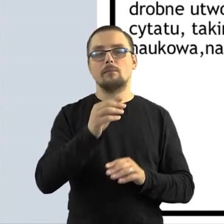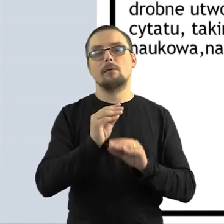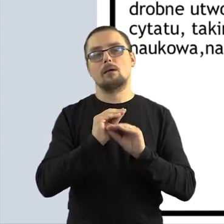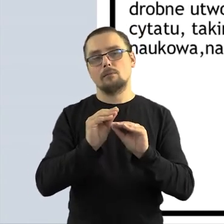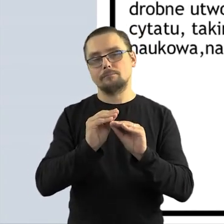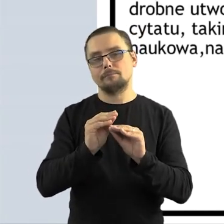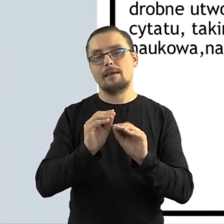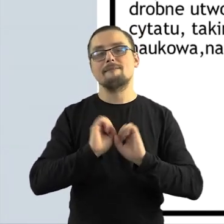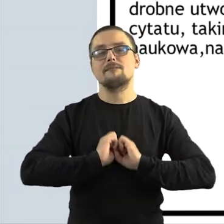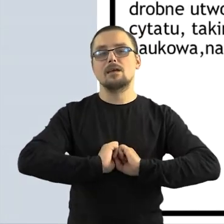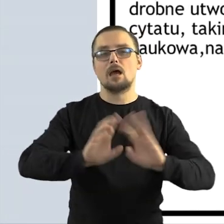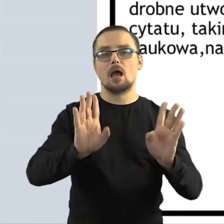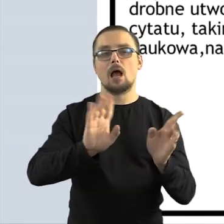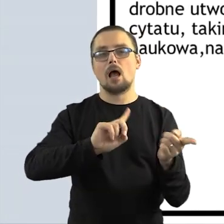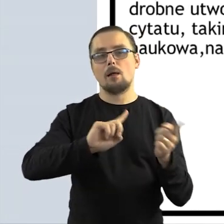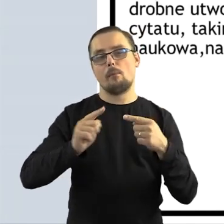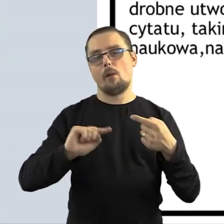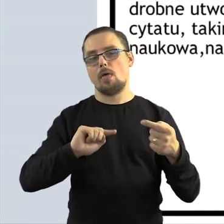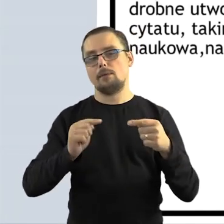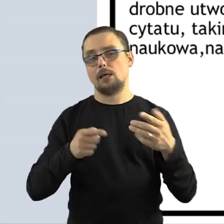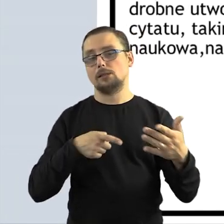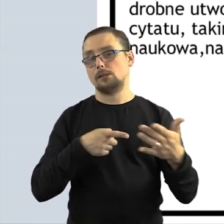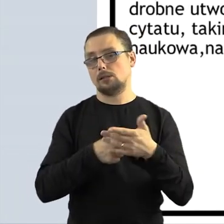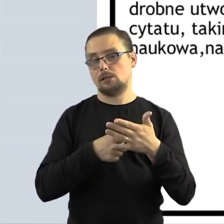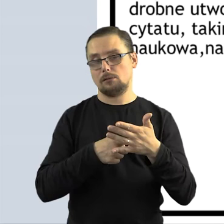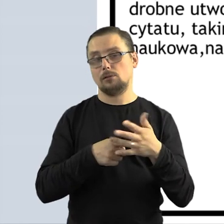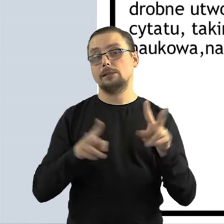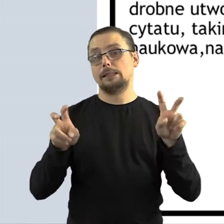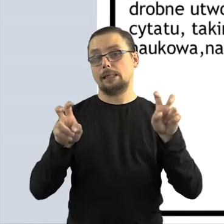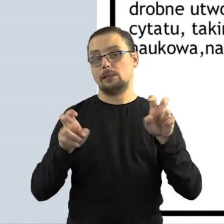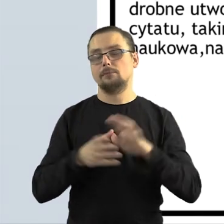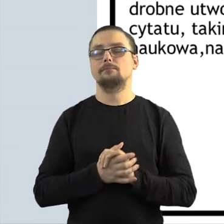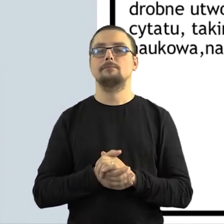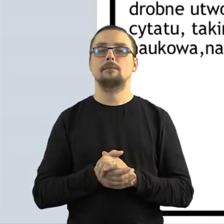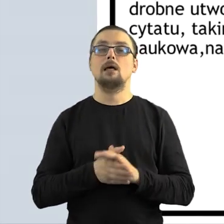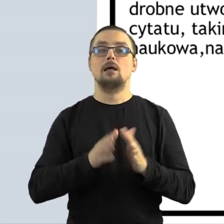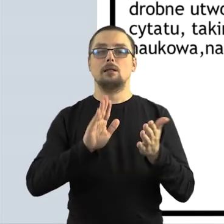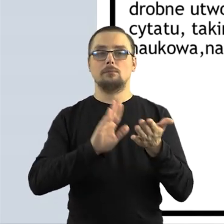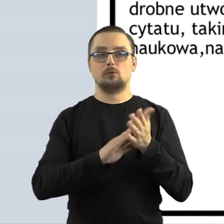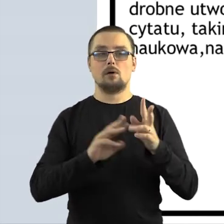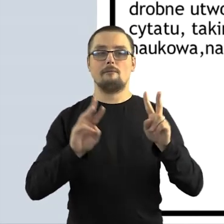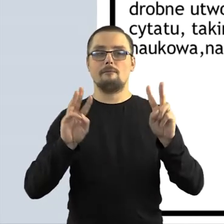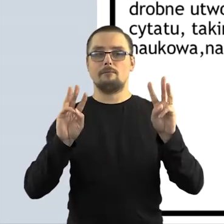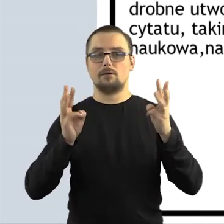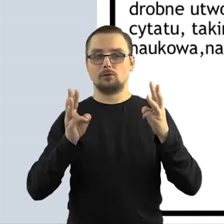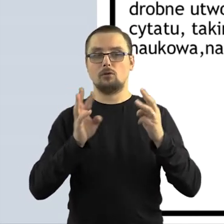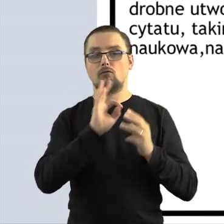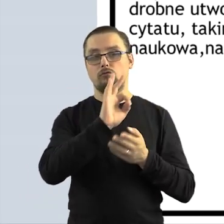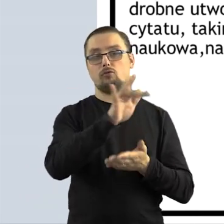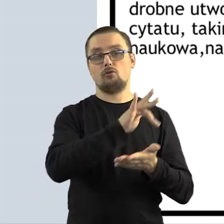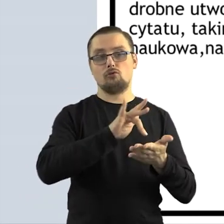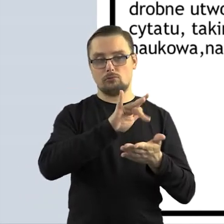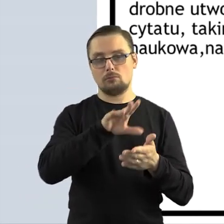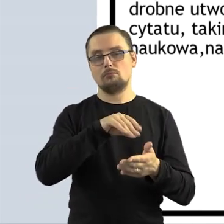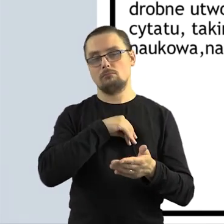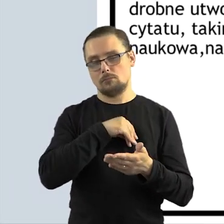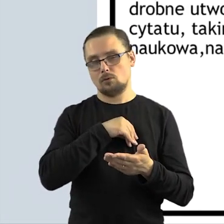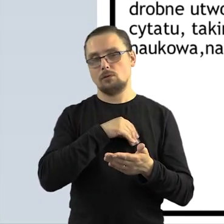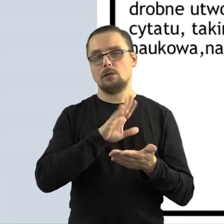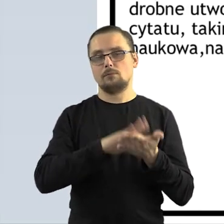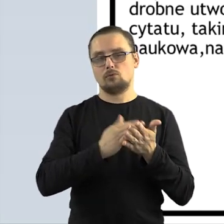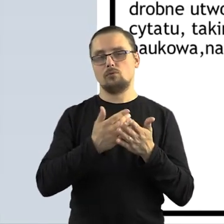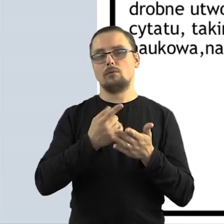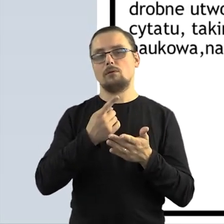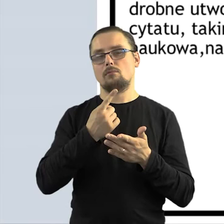wyjaśnienia bądź polemiki. Więc tutaj jak najbardziej przy prowadzeniu warsztatów w Państwa instytucjach można na